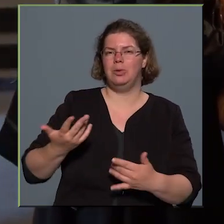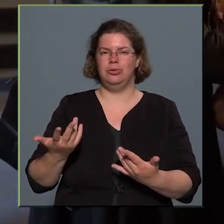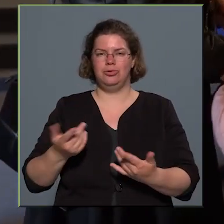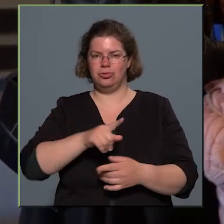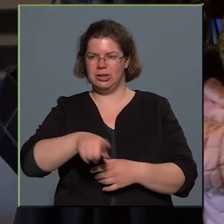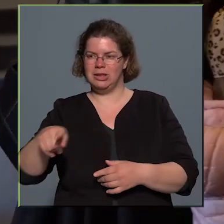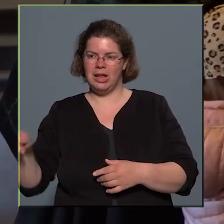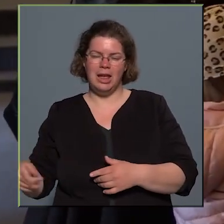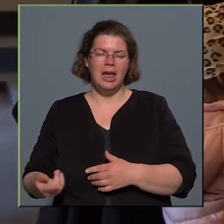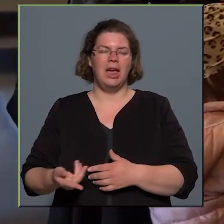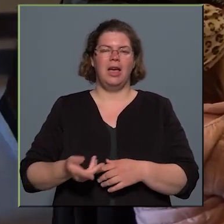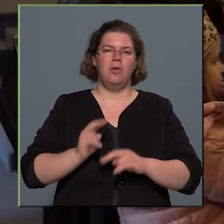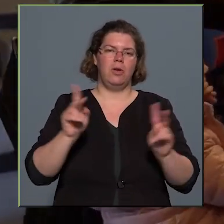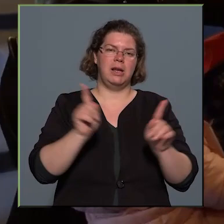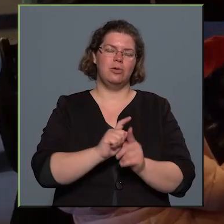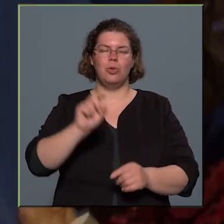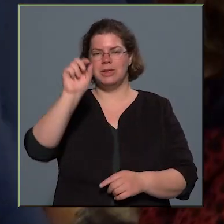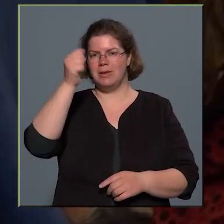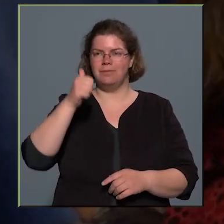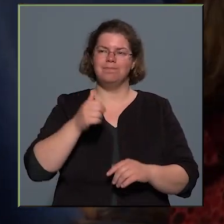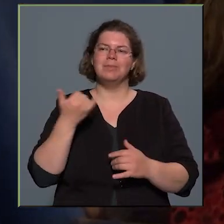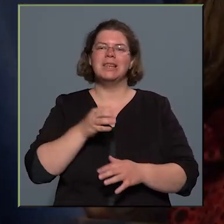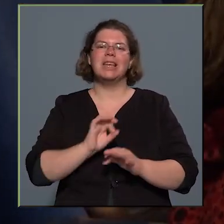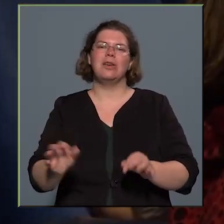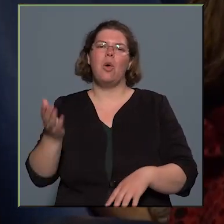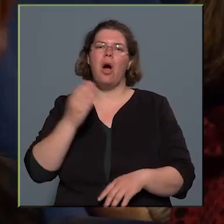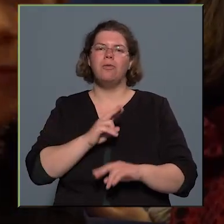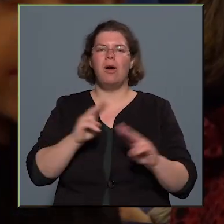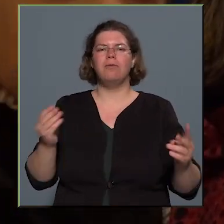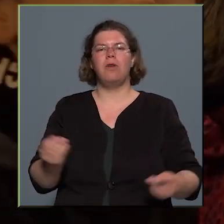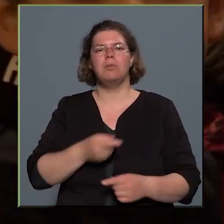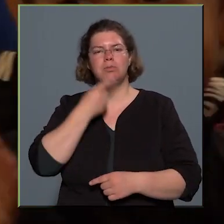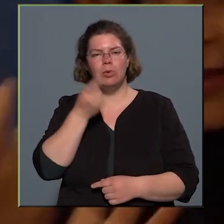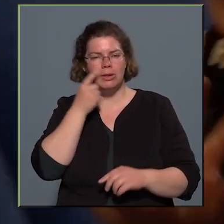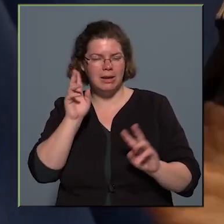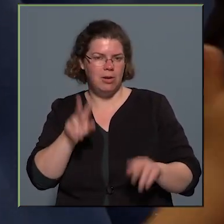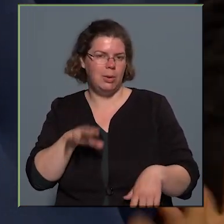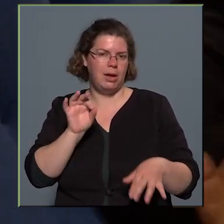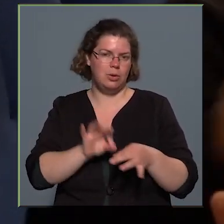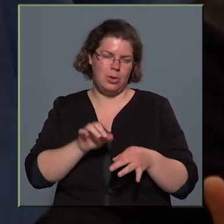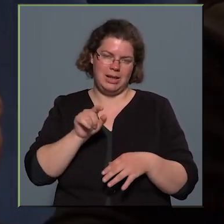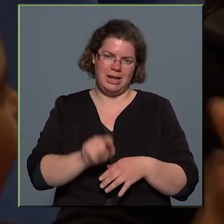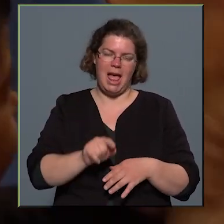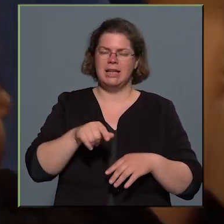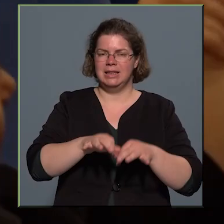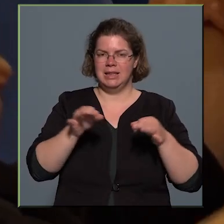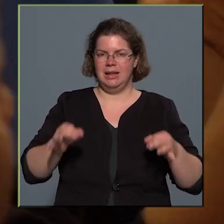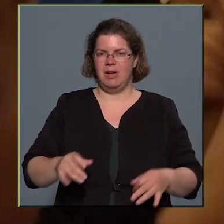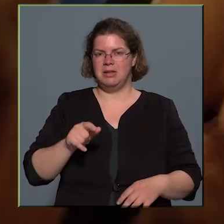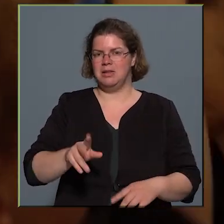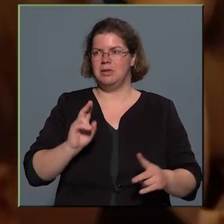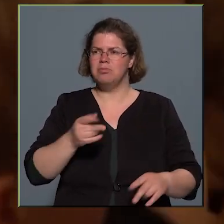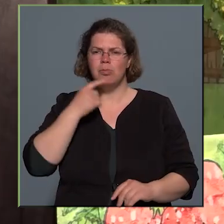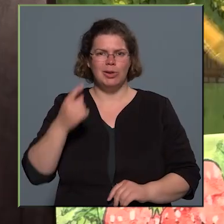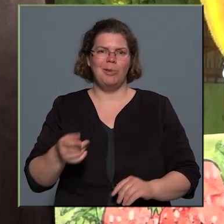ugye van egy úgynevezett, mindig van, jóha van egy kis mondani valója a történetnek. Hát itt nyilván az, hogy ők, ugye mondom,